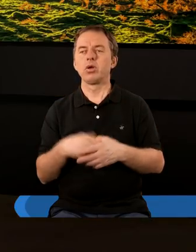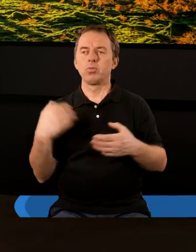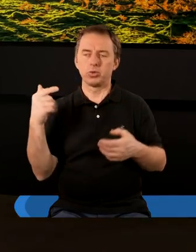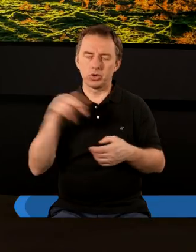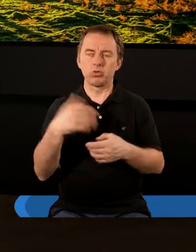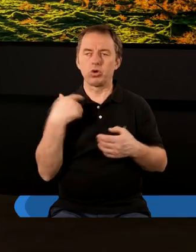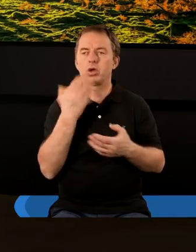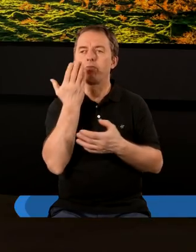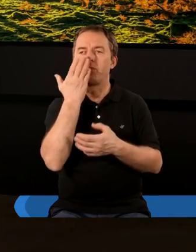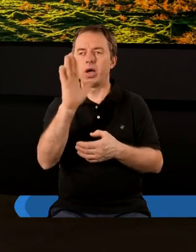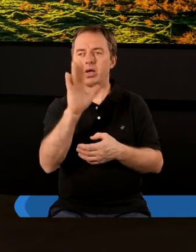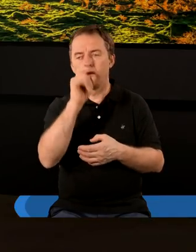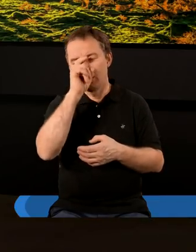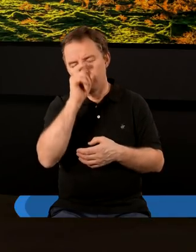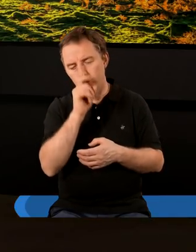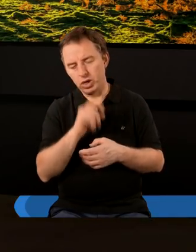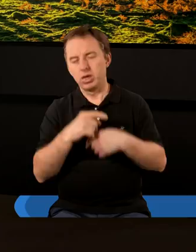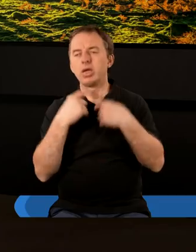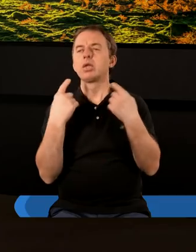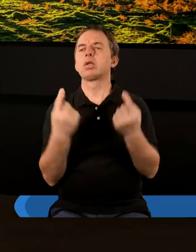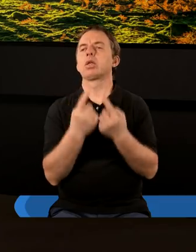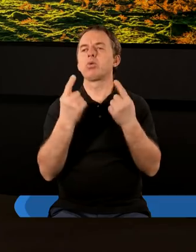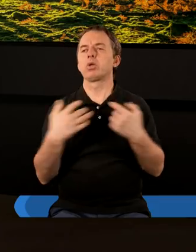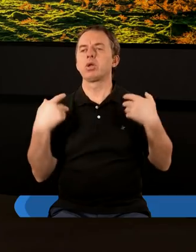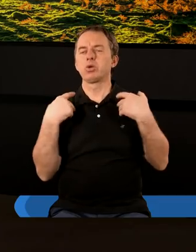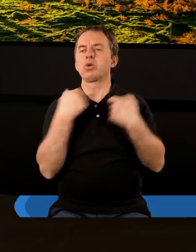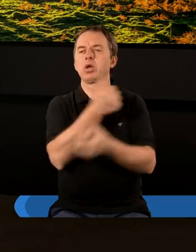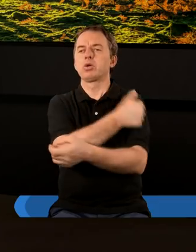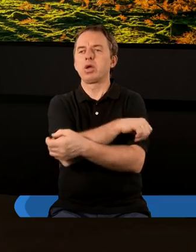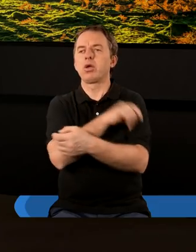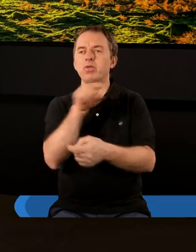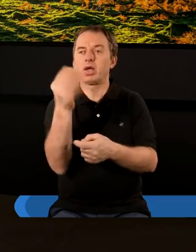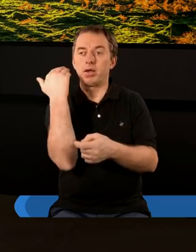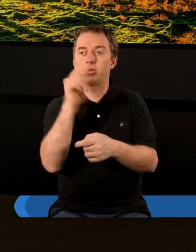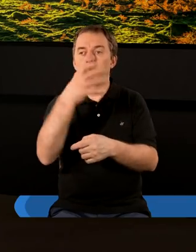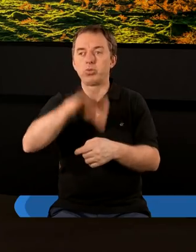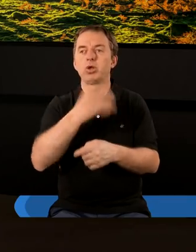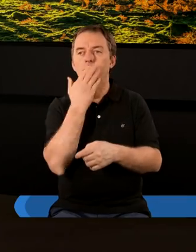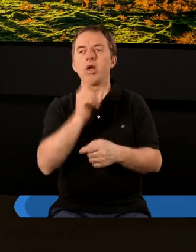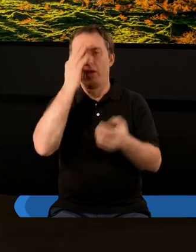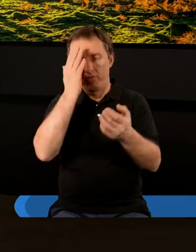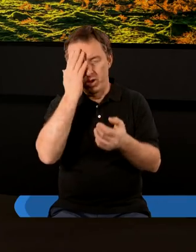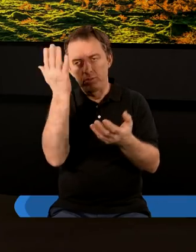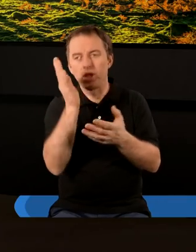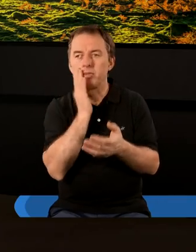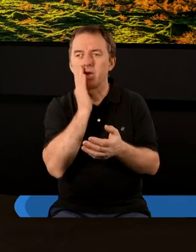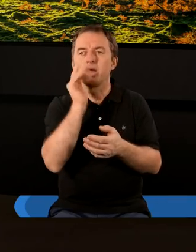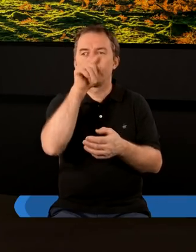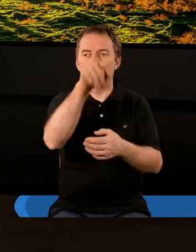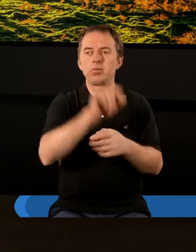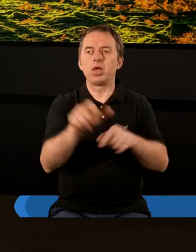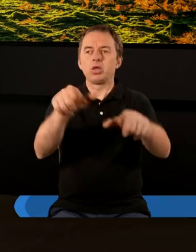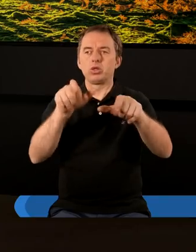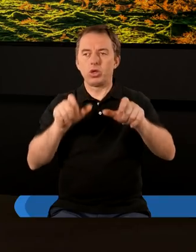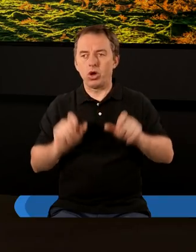w bardzo złych okolicznościach chrześcijanom tamtego zboru. Nawet czytamy, że Chrystus mówi wiem gdzie mieszkasz, tam gdzie